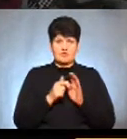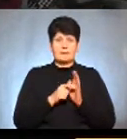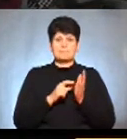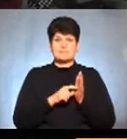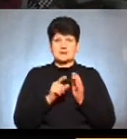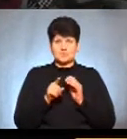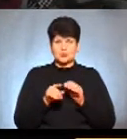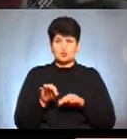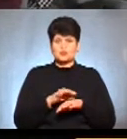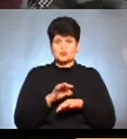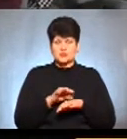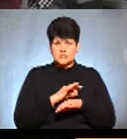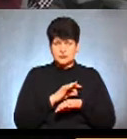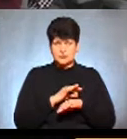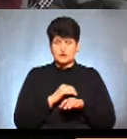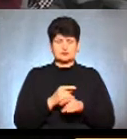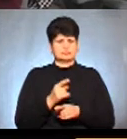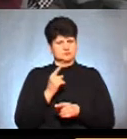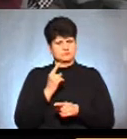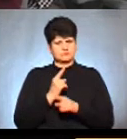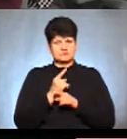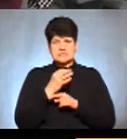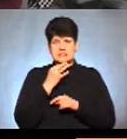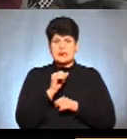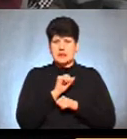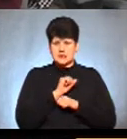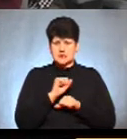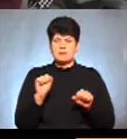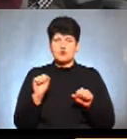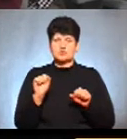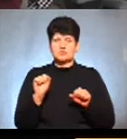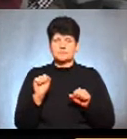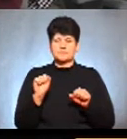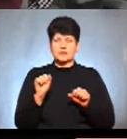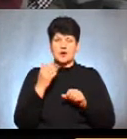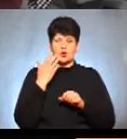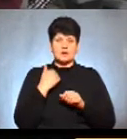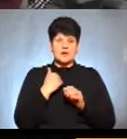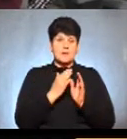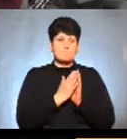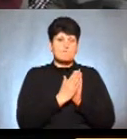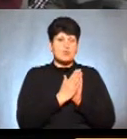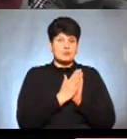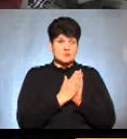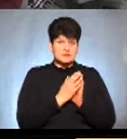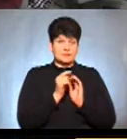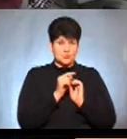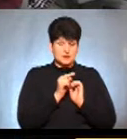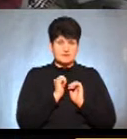з дружиною, тобто категорично сказали не можна. Але коли я попросив тоді